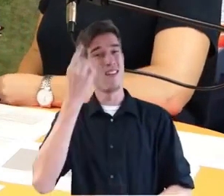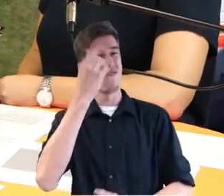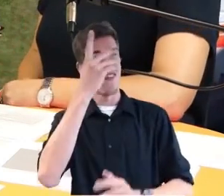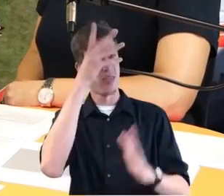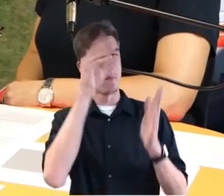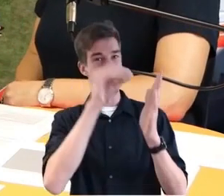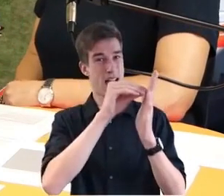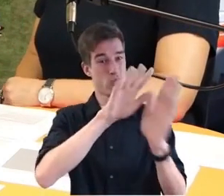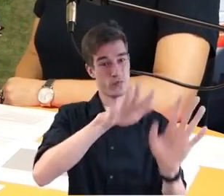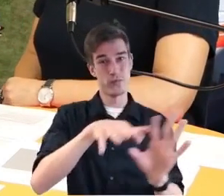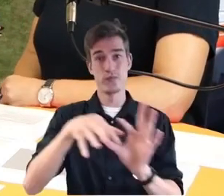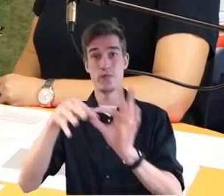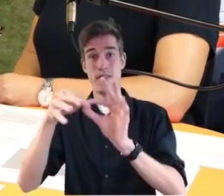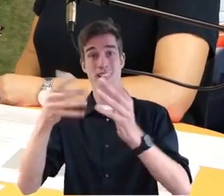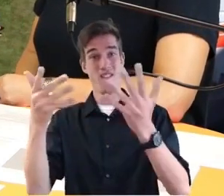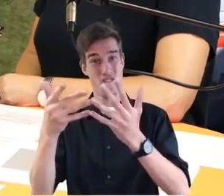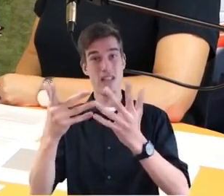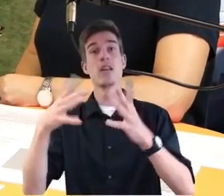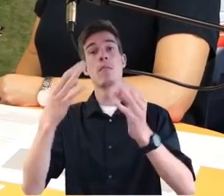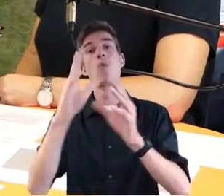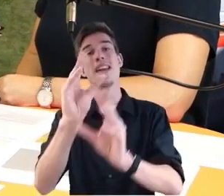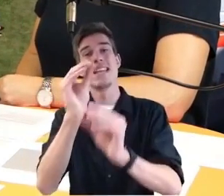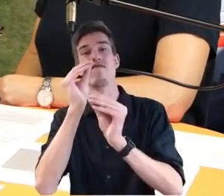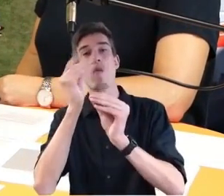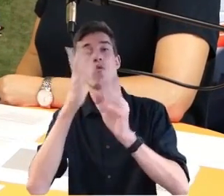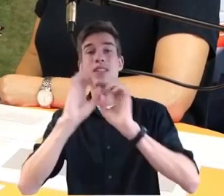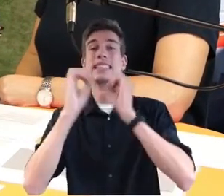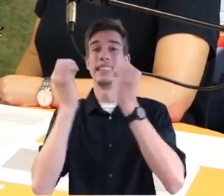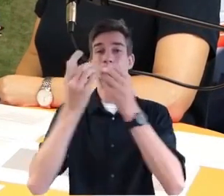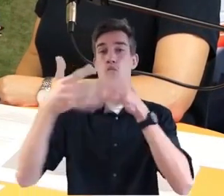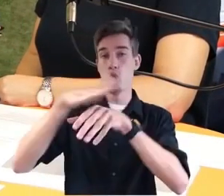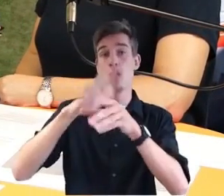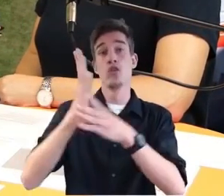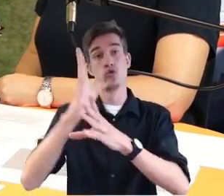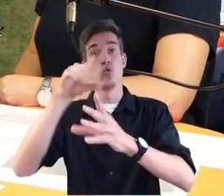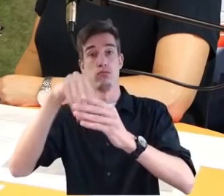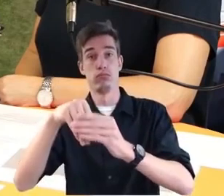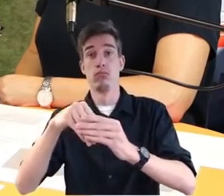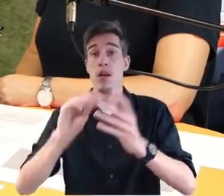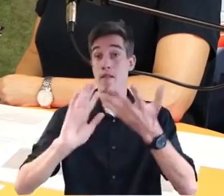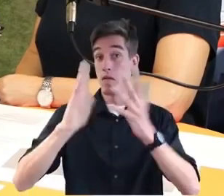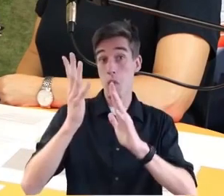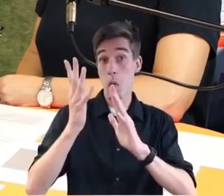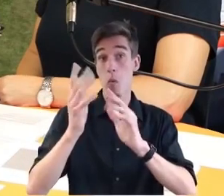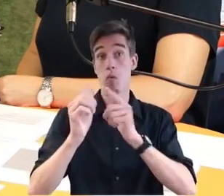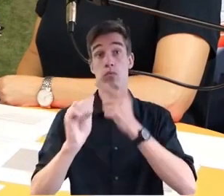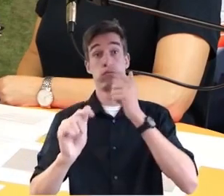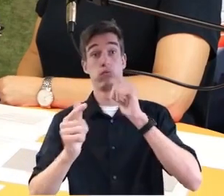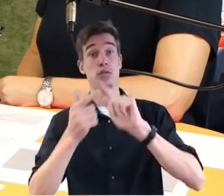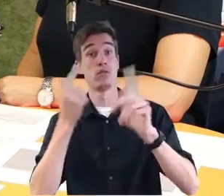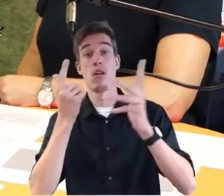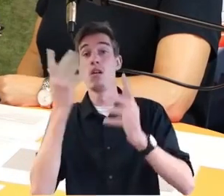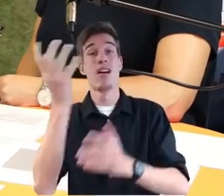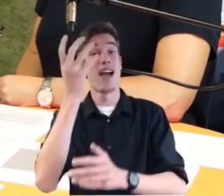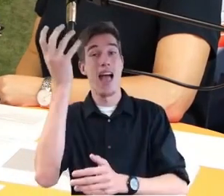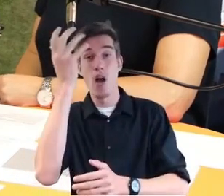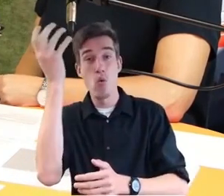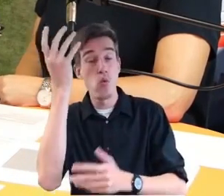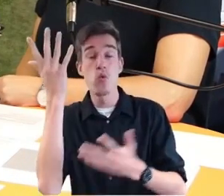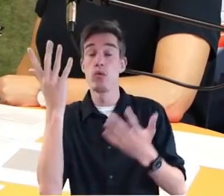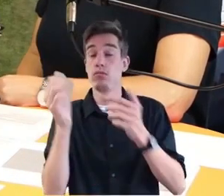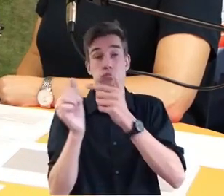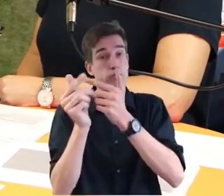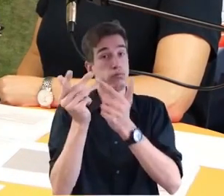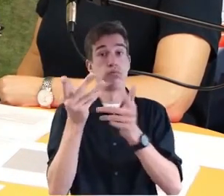sind immer zunächst mal Informationen zur Lage. Also was ist überhaupt passiert? Es brennt irgendwo, es tritt Rauchgas aus. Der